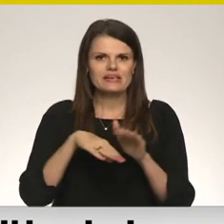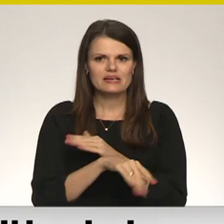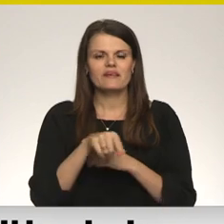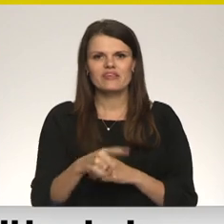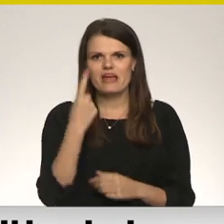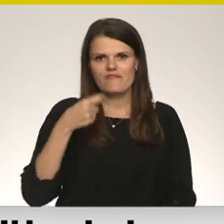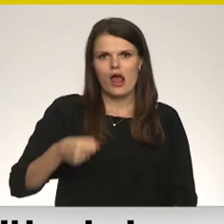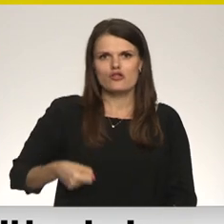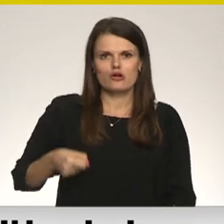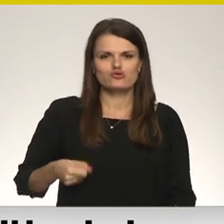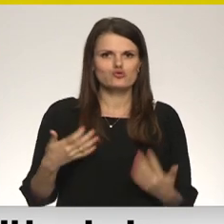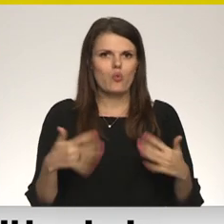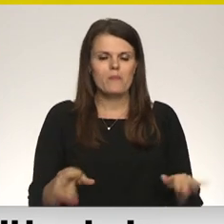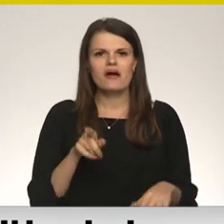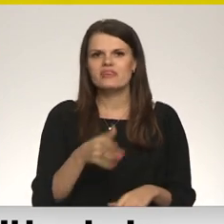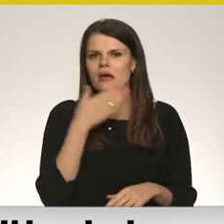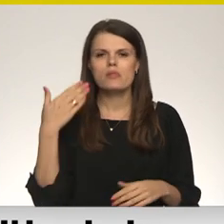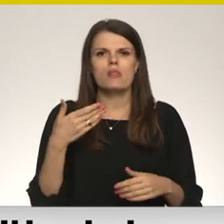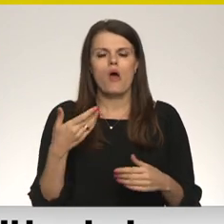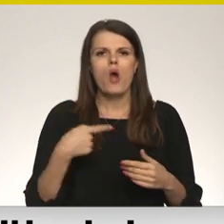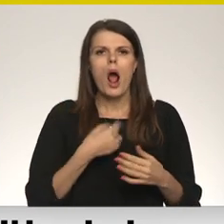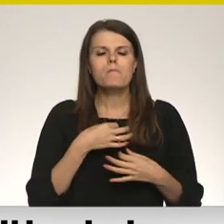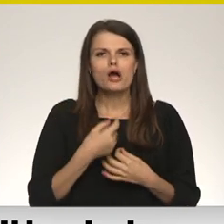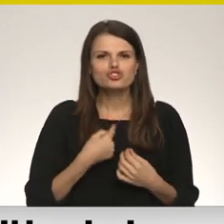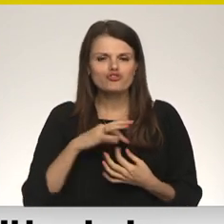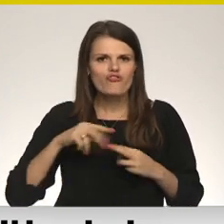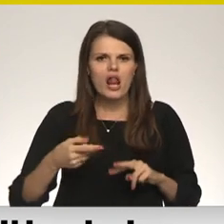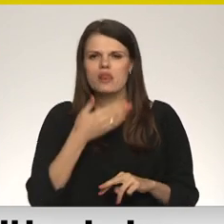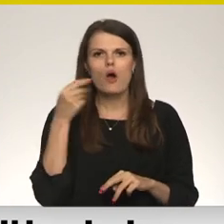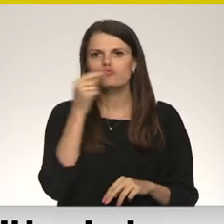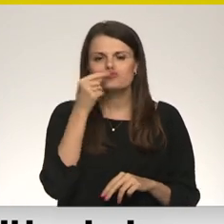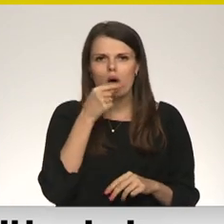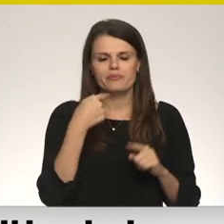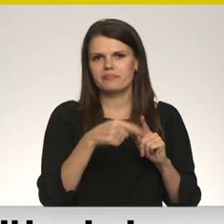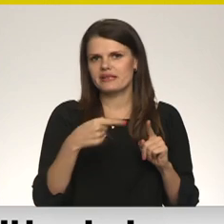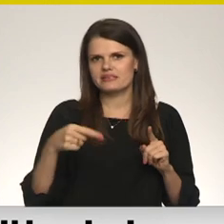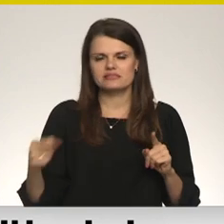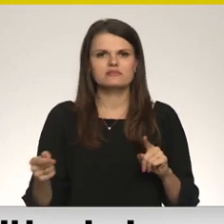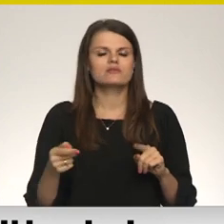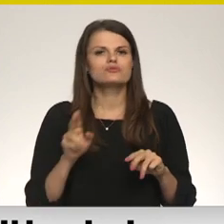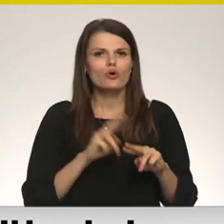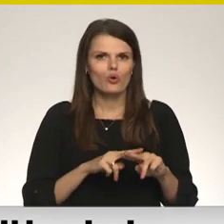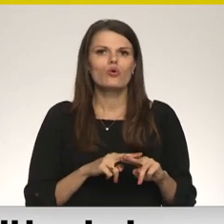vienu somu atbraukuši šeit. Viņiem nav apakšveļas, ko nomainīt, viņiem nav zobbirs un tā tālāk. Tad ir